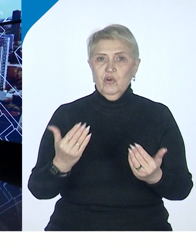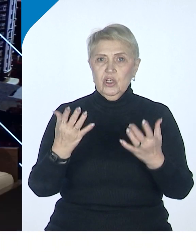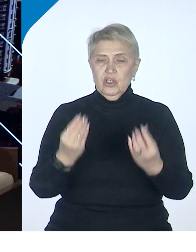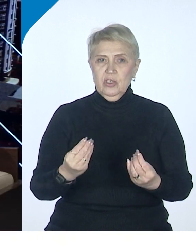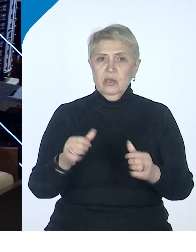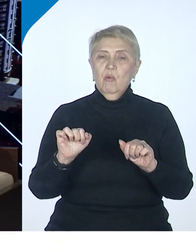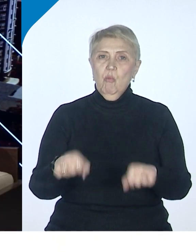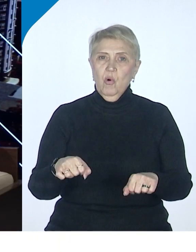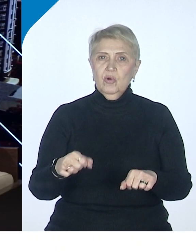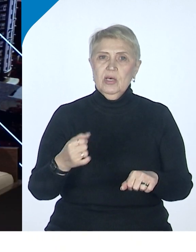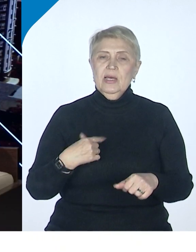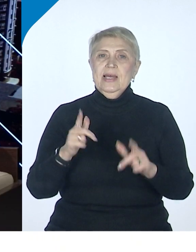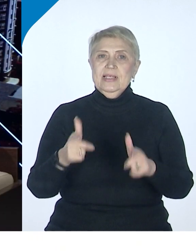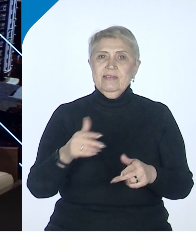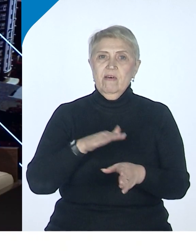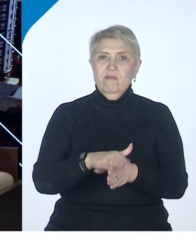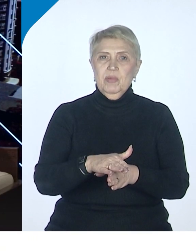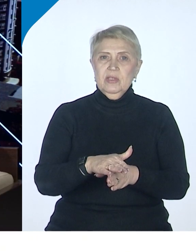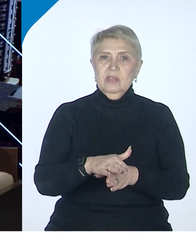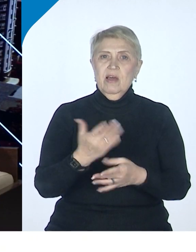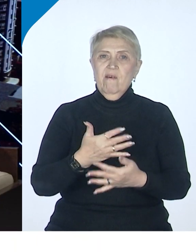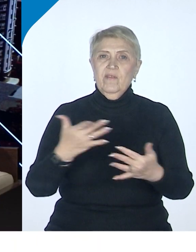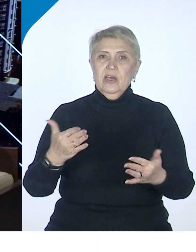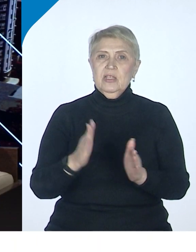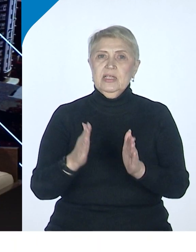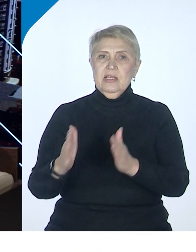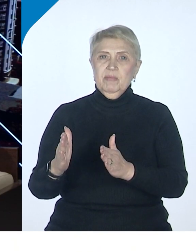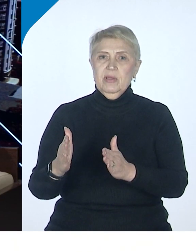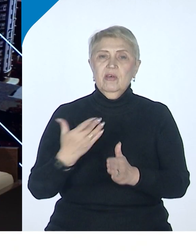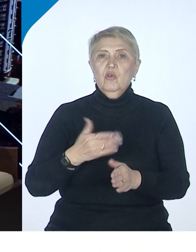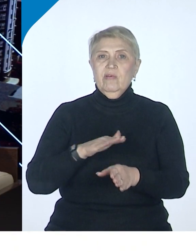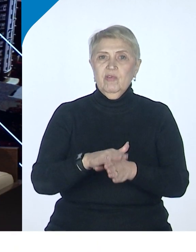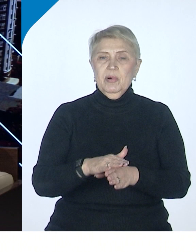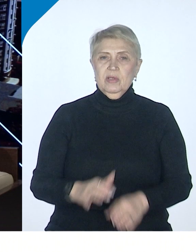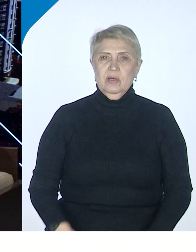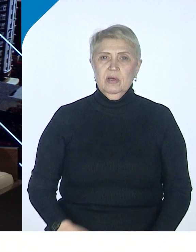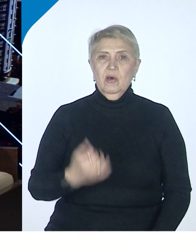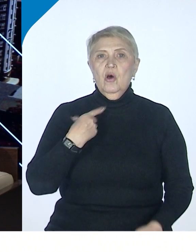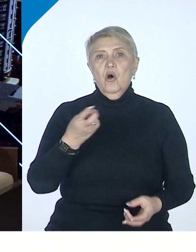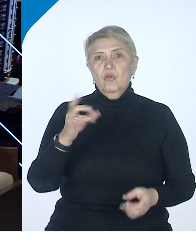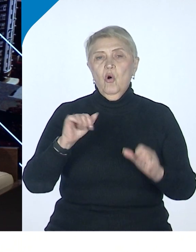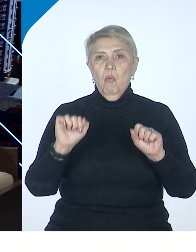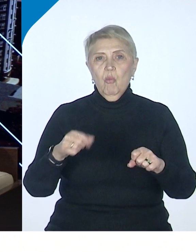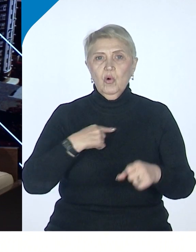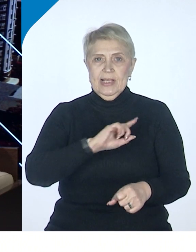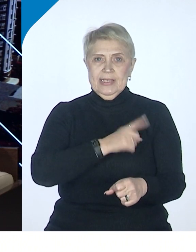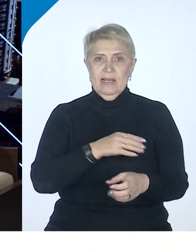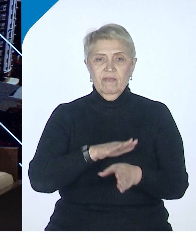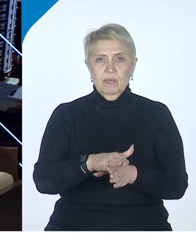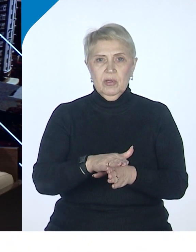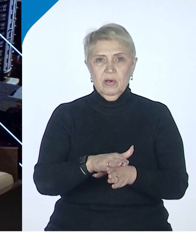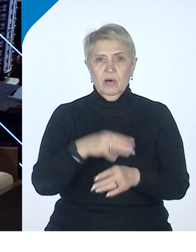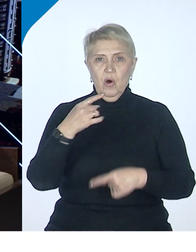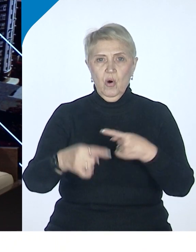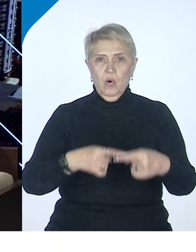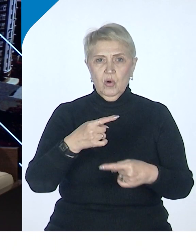день могут действительно выполнять и в некоторой степени уже выполняют, но могут сильнее выполнять значительно. Роль